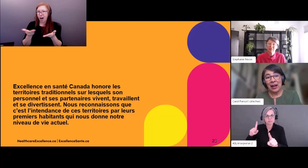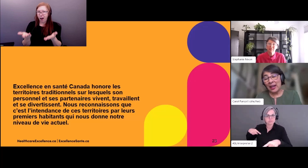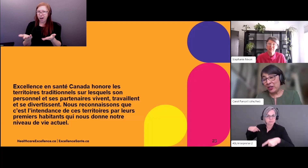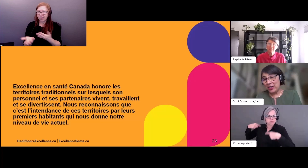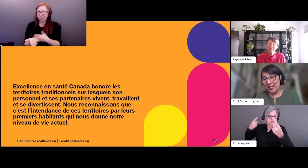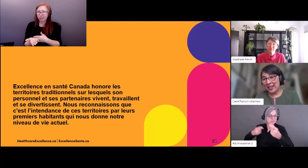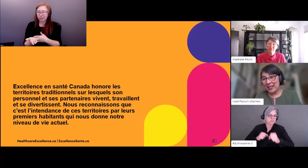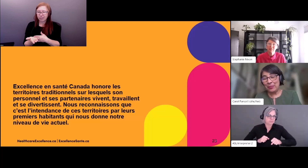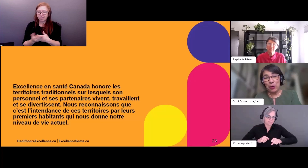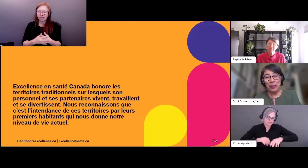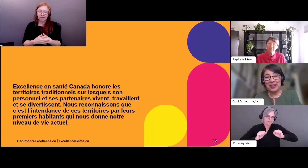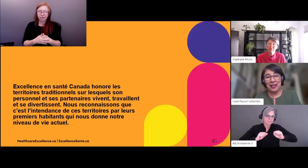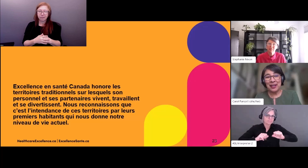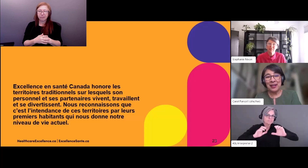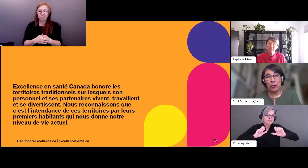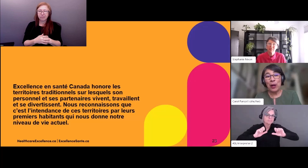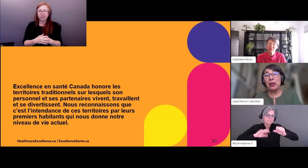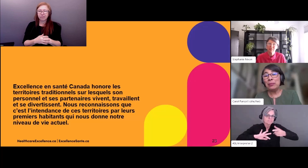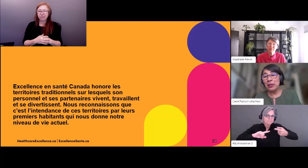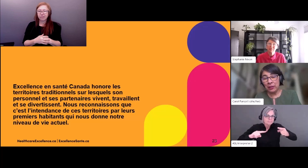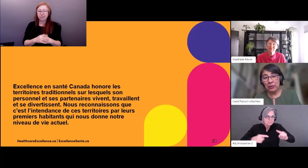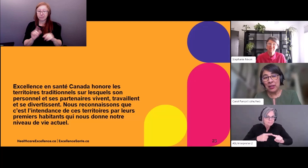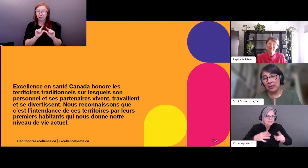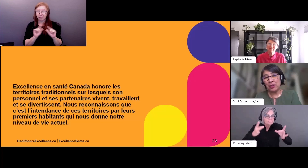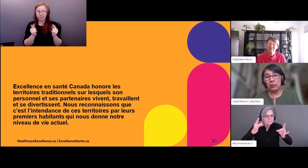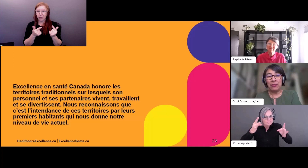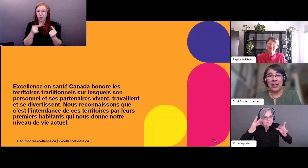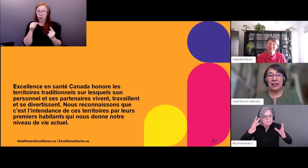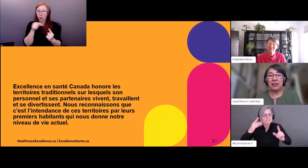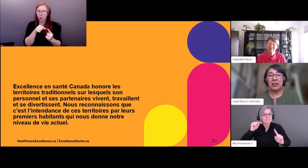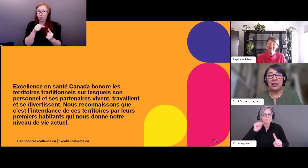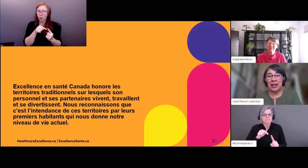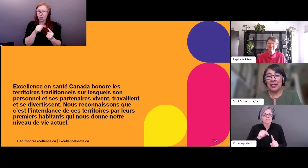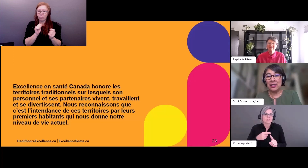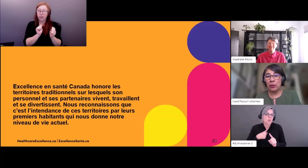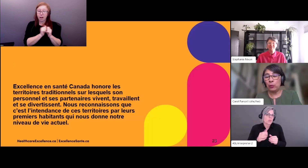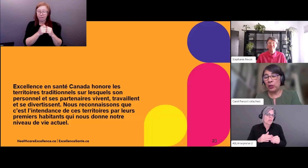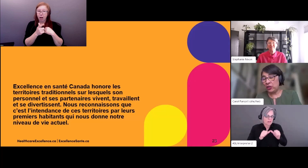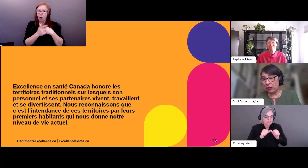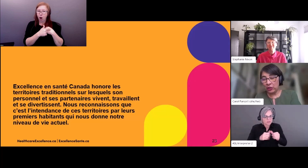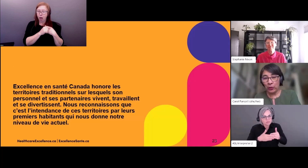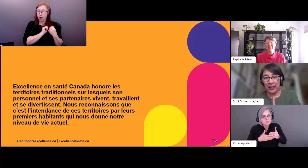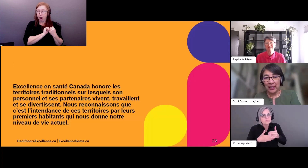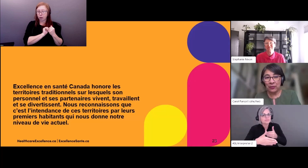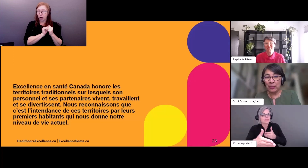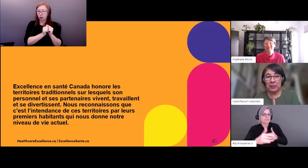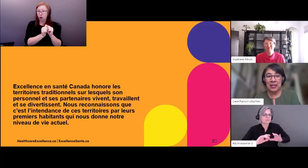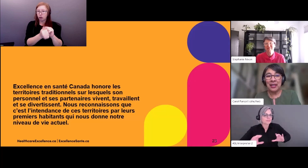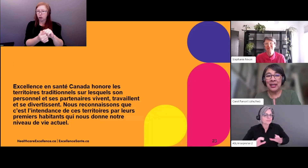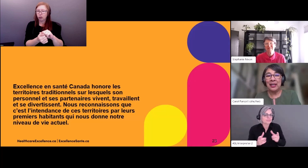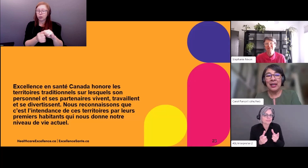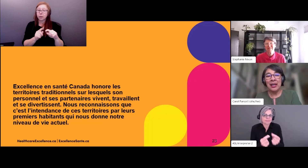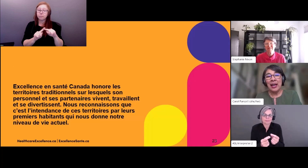originaires de cette terre et qui donc continuent à façonner l'avenir de cette terre.